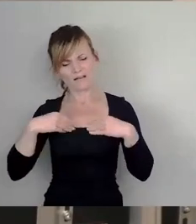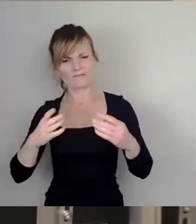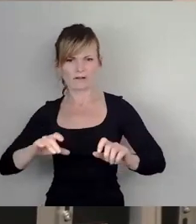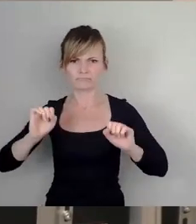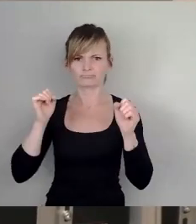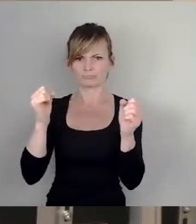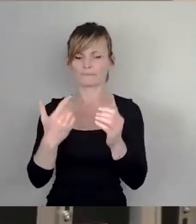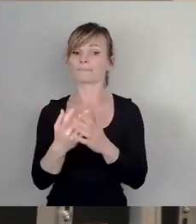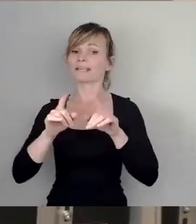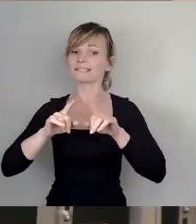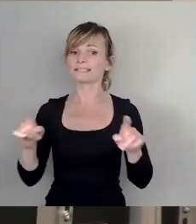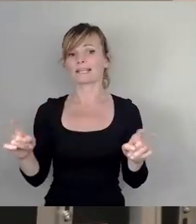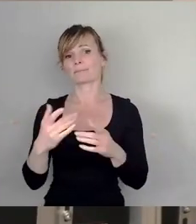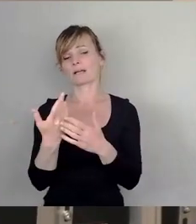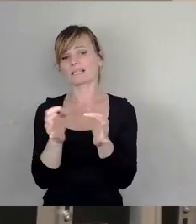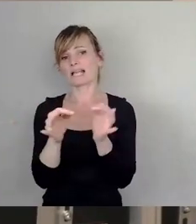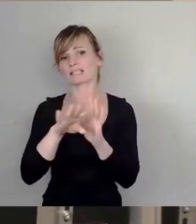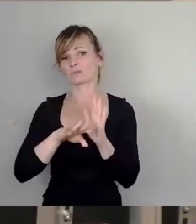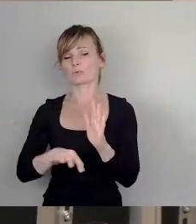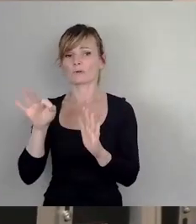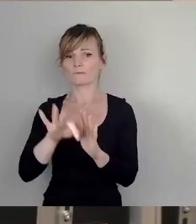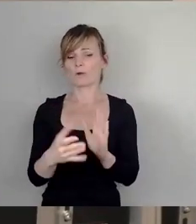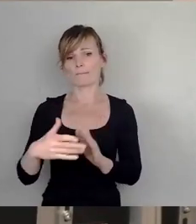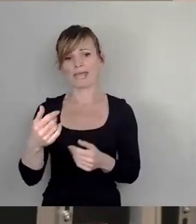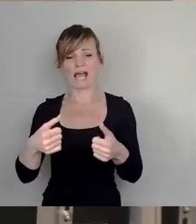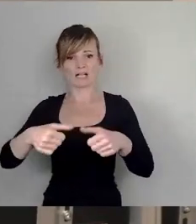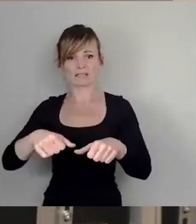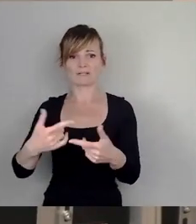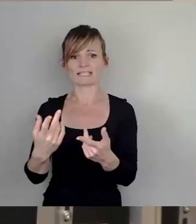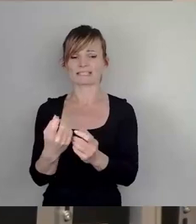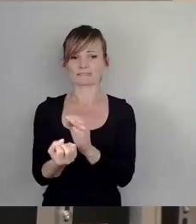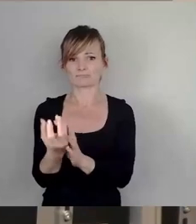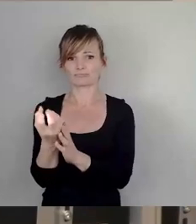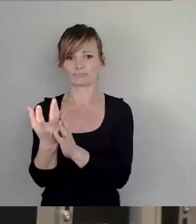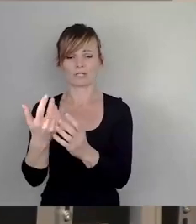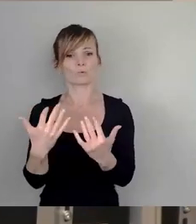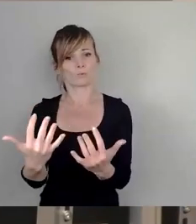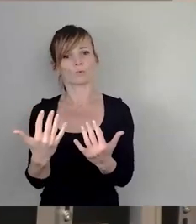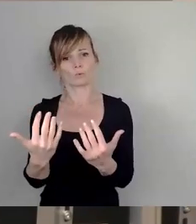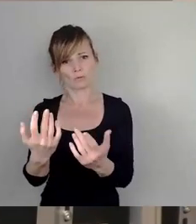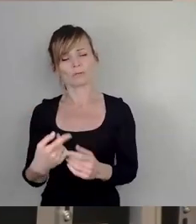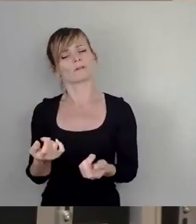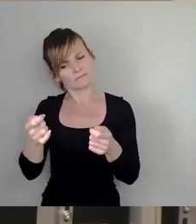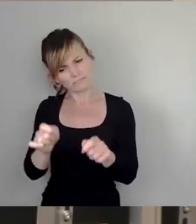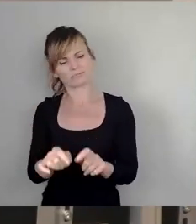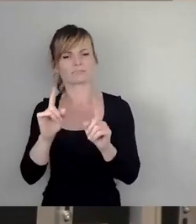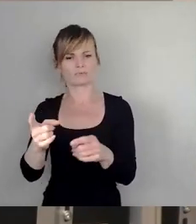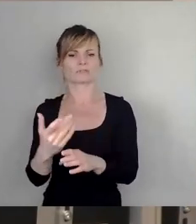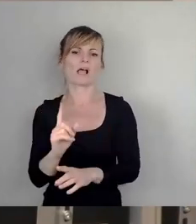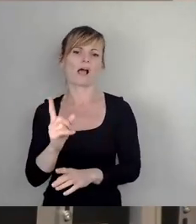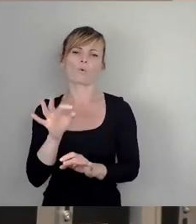Thema Begründungssatzung. Ja, da wäre es gut, wenn wir tatsächlich mal zu einer Beschlussfassung kommen. Es wäre aber auch gut gewesen, wenn die Stadtverwaltung